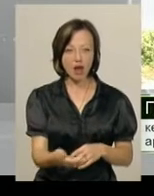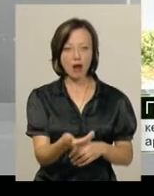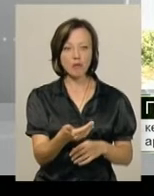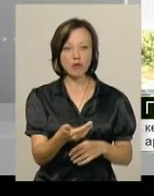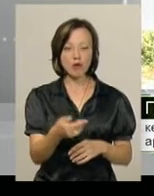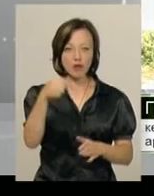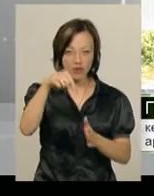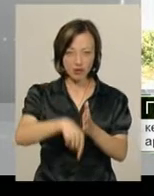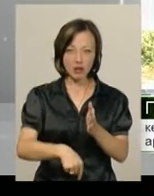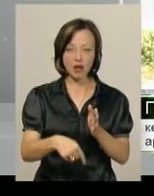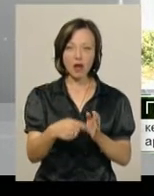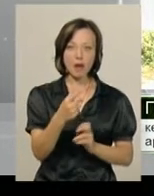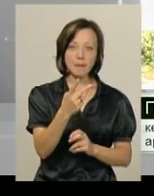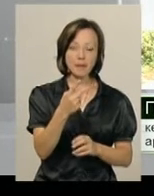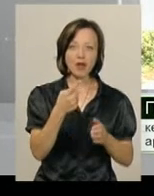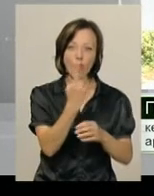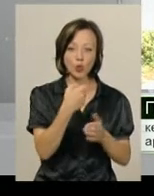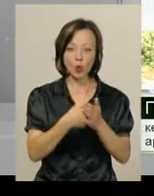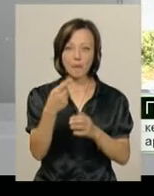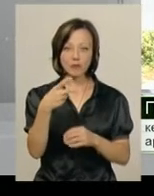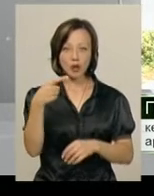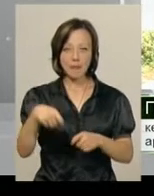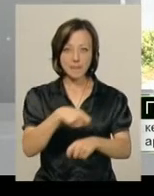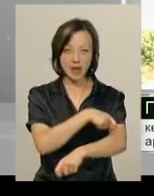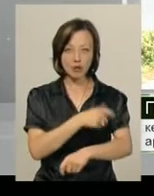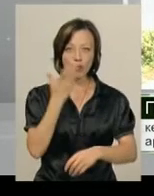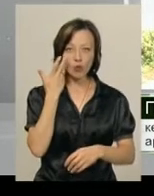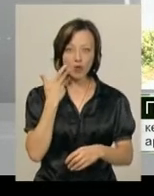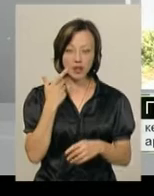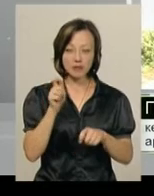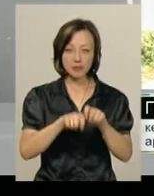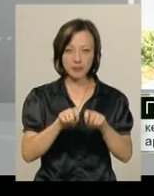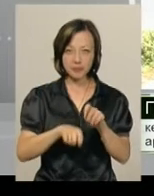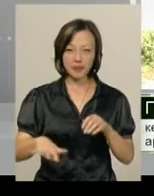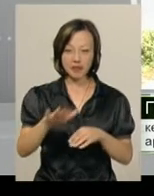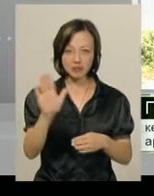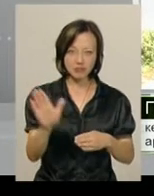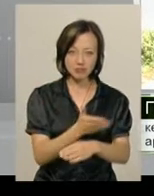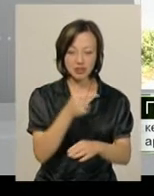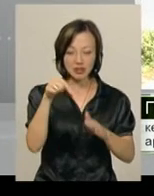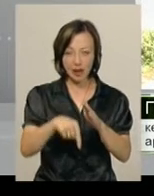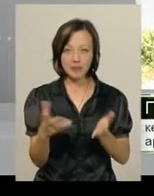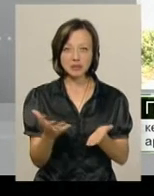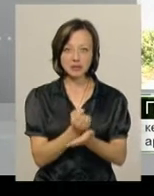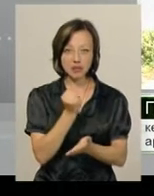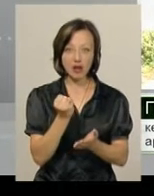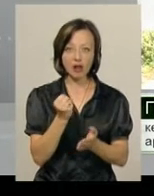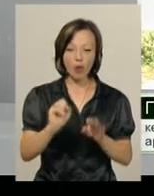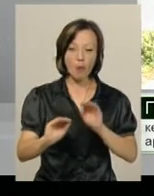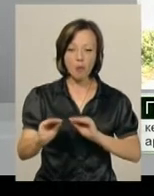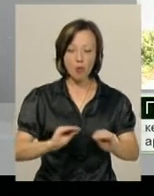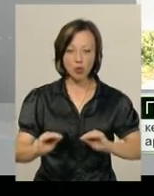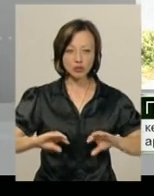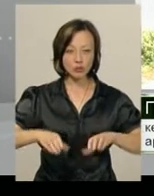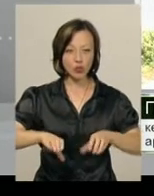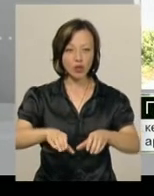Глибиною від 1 до 1,5 метра. Але коли було шар сміття 18-го століття знято, під ним було знайдено мощення. Ця